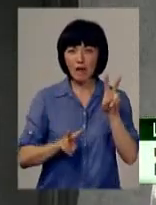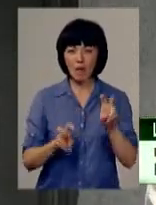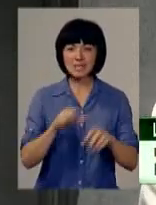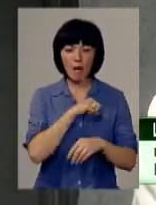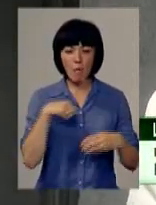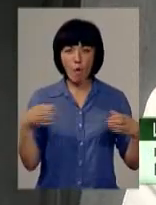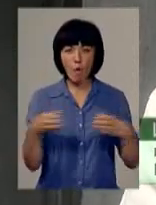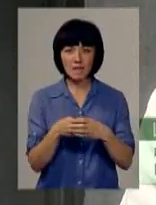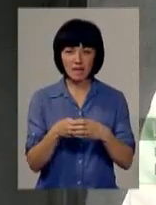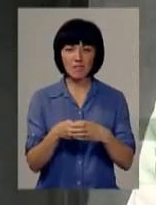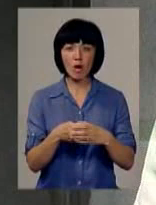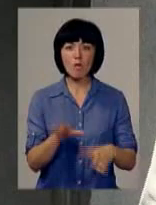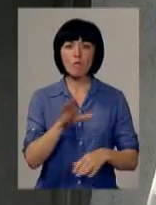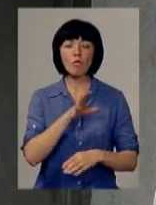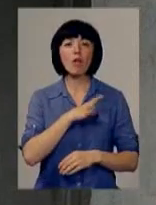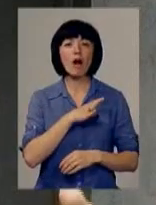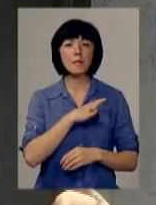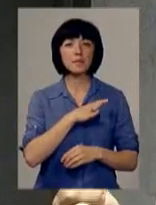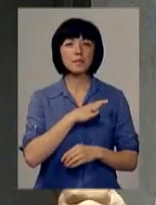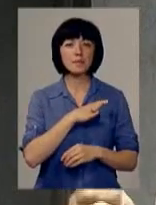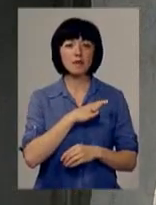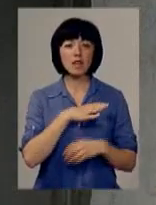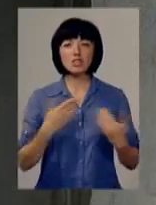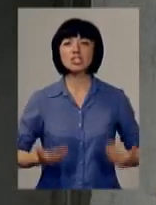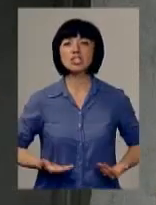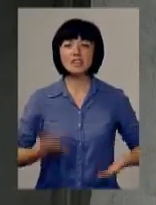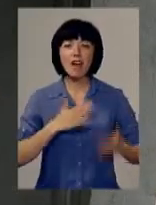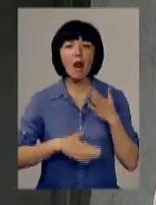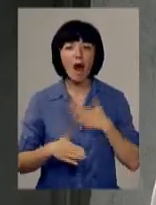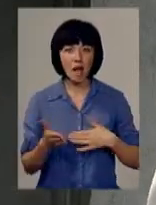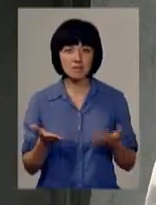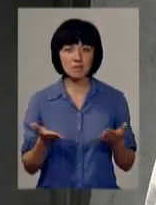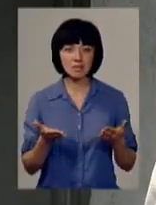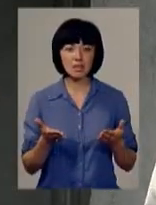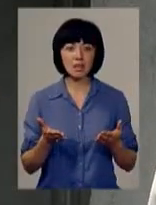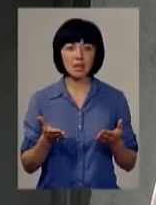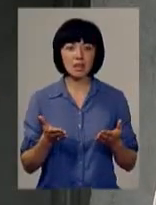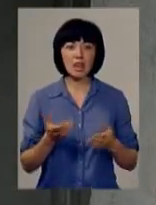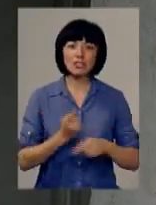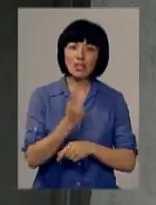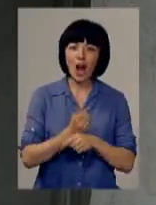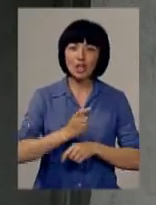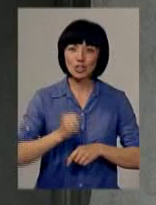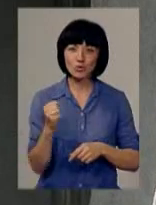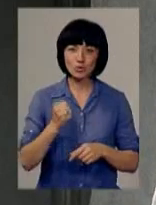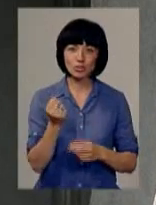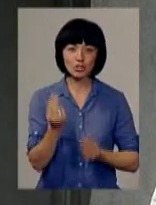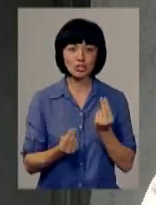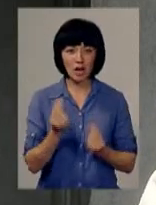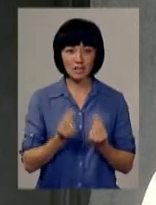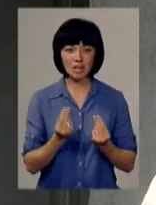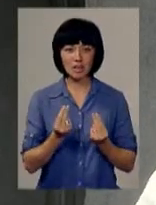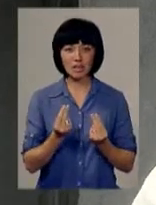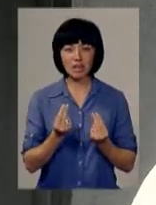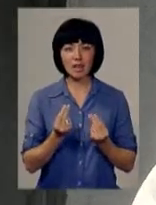самому колективі панувала життєрадісність, дружні шаржі, жарти і інші.